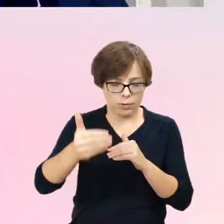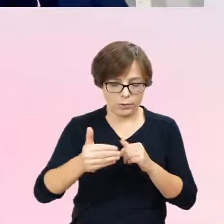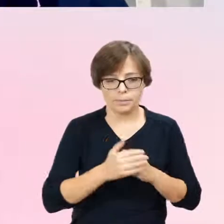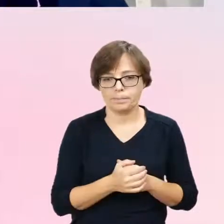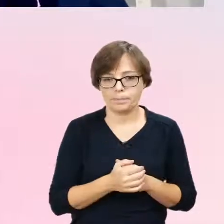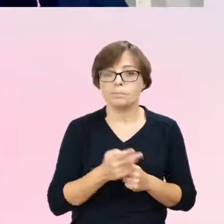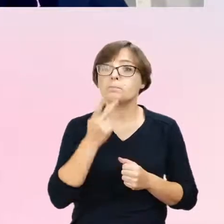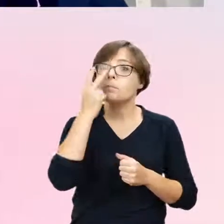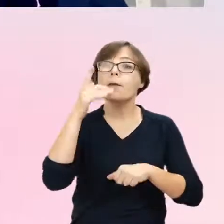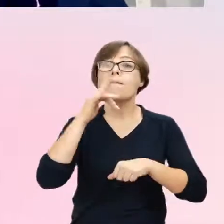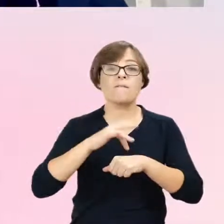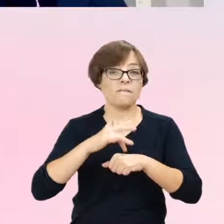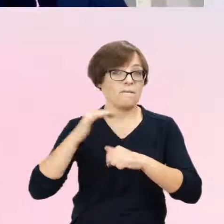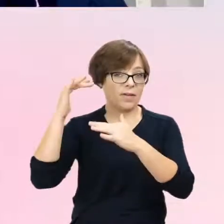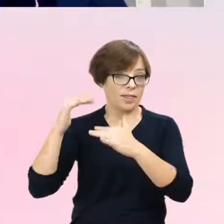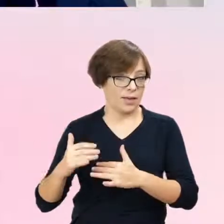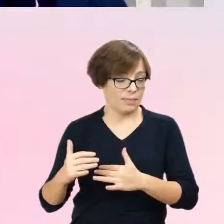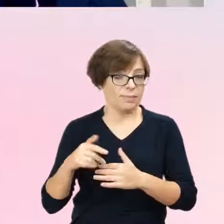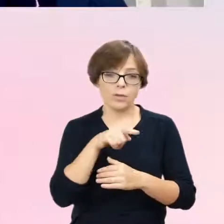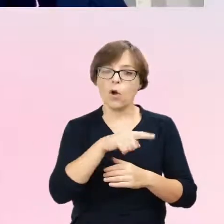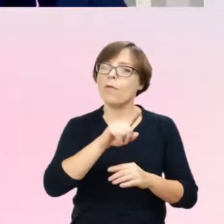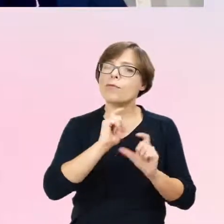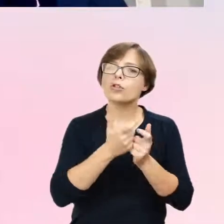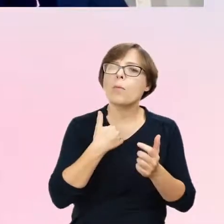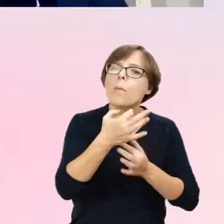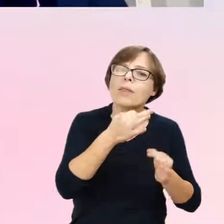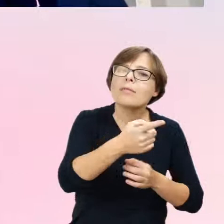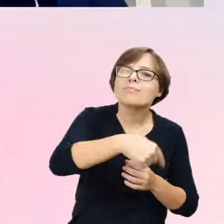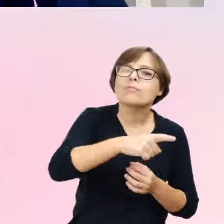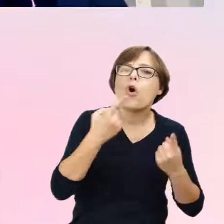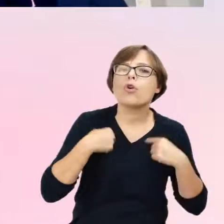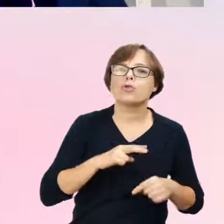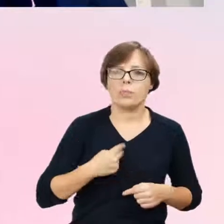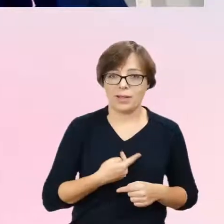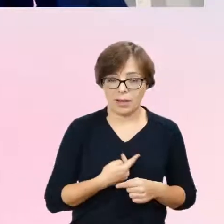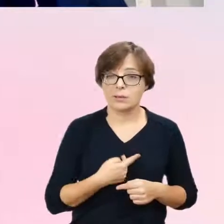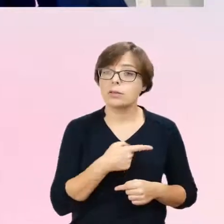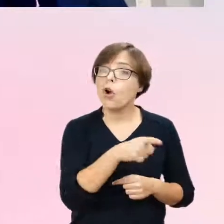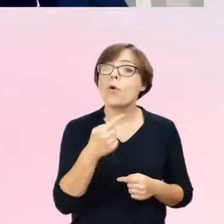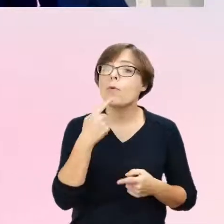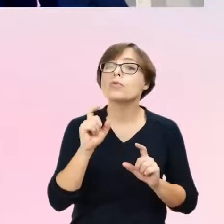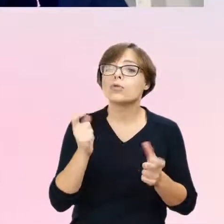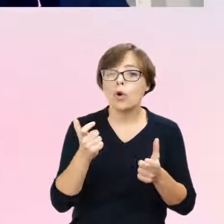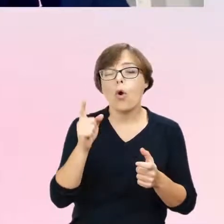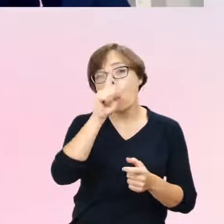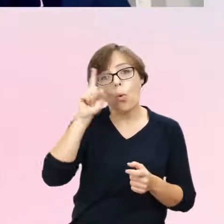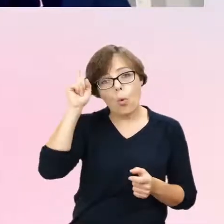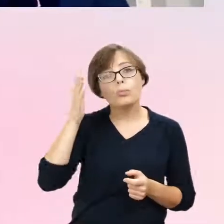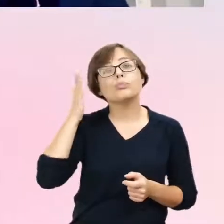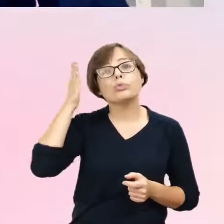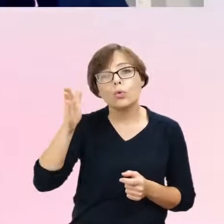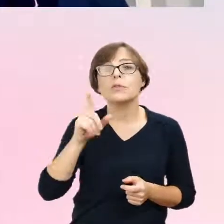co odpowiedziały osoby transpłciowe, że ludzie prawdopodobnie w przyszłości